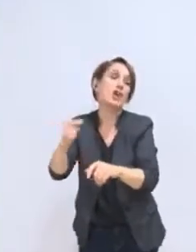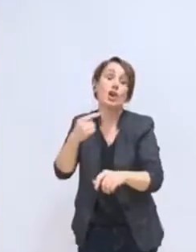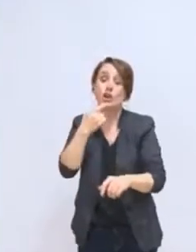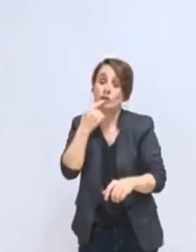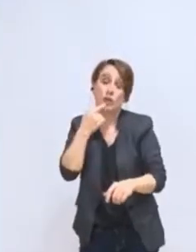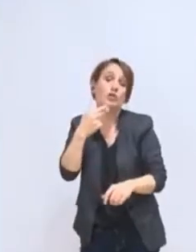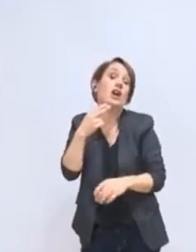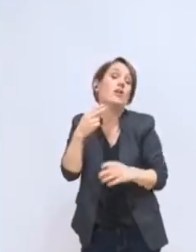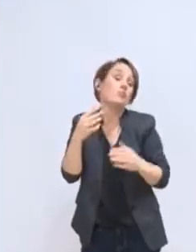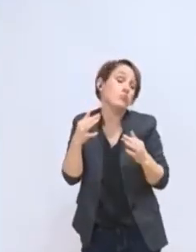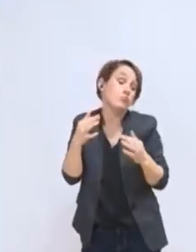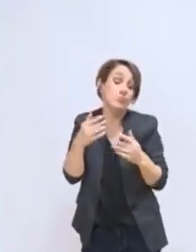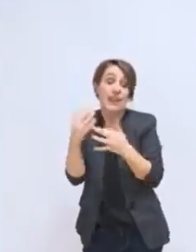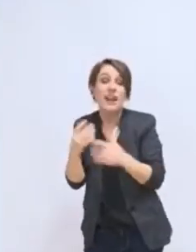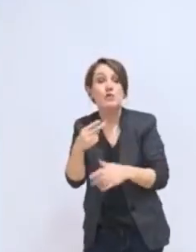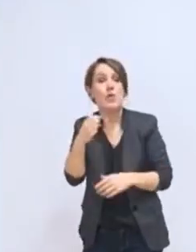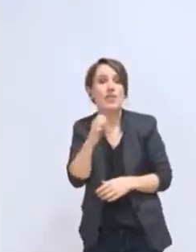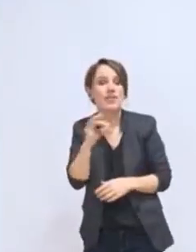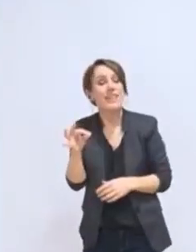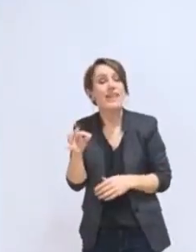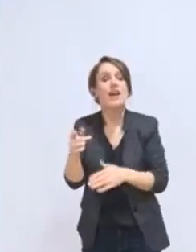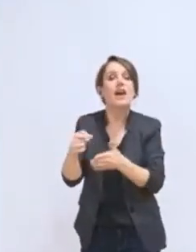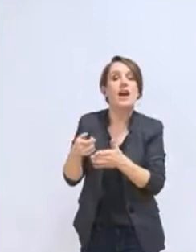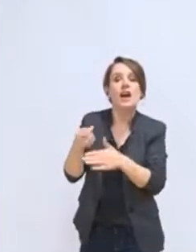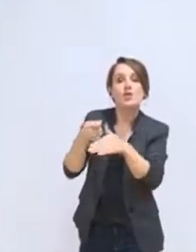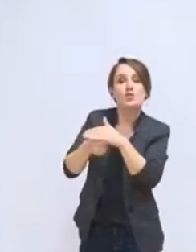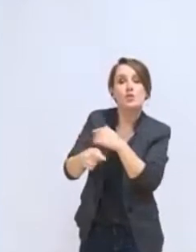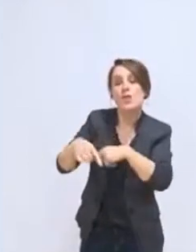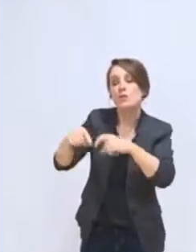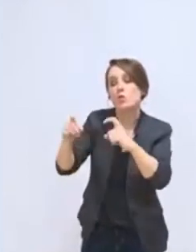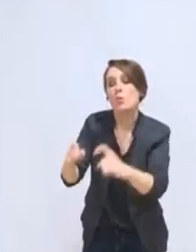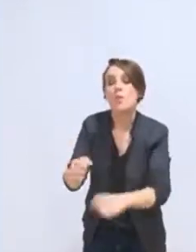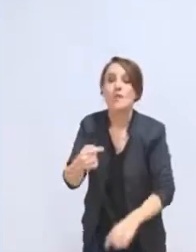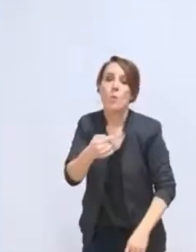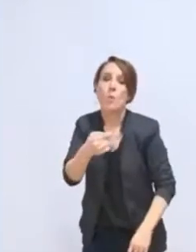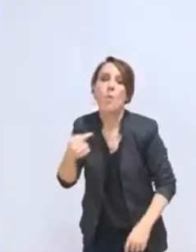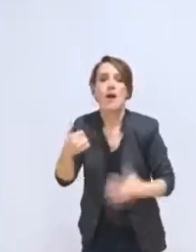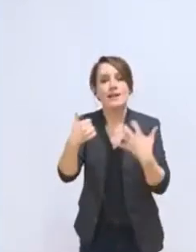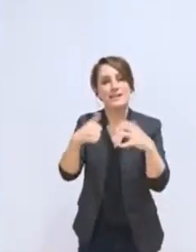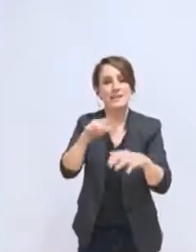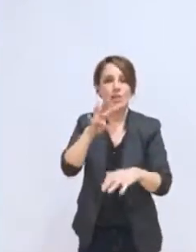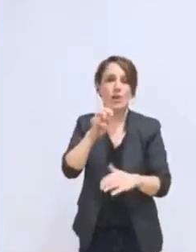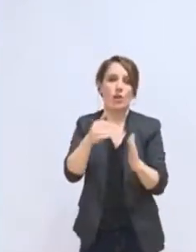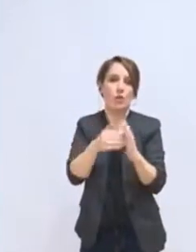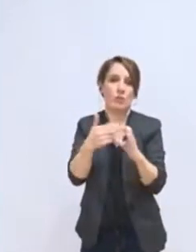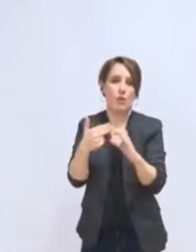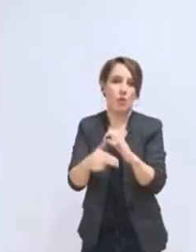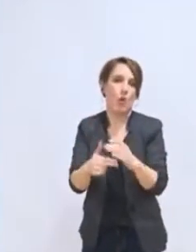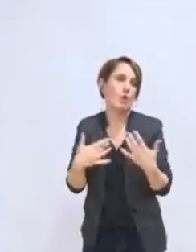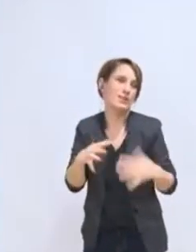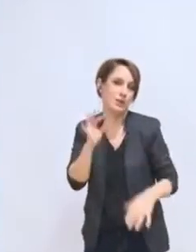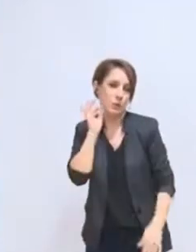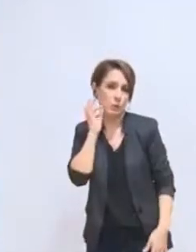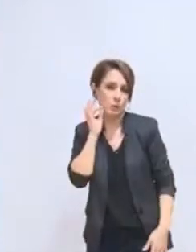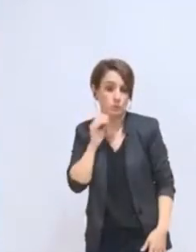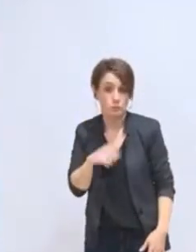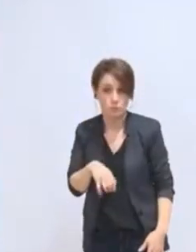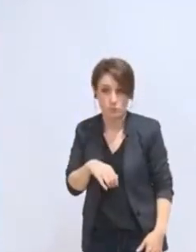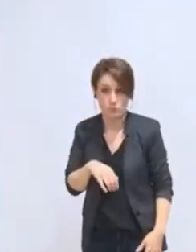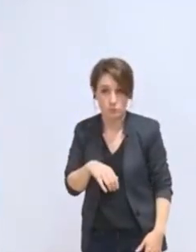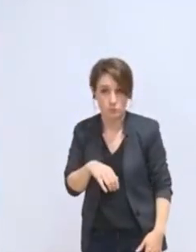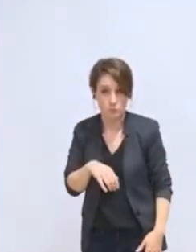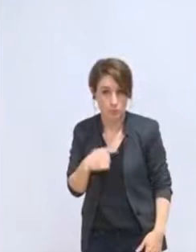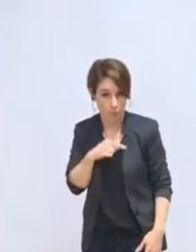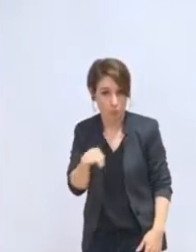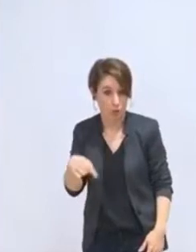ce qui est vrai d'ailleurs, la subvention ne baisse que de 640 000 euros. Ce qui nous étonne, mais